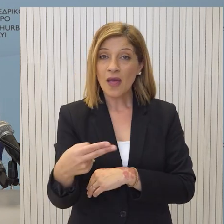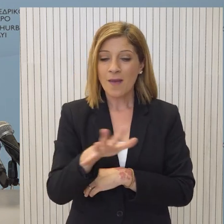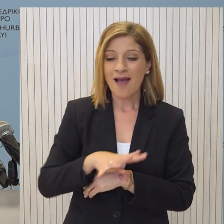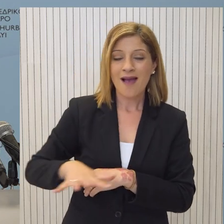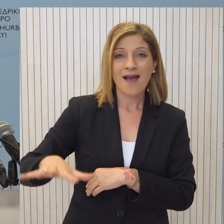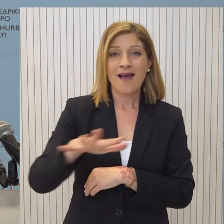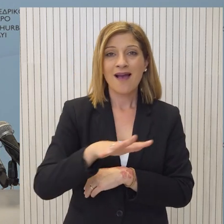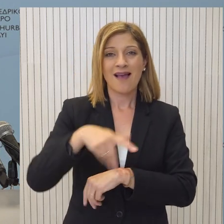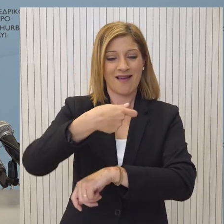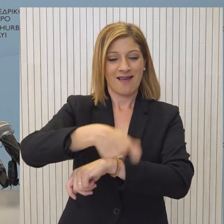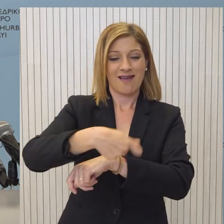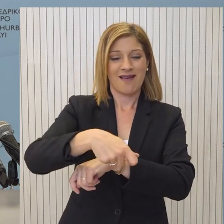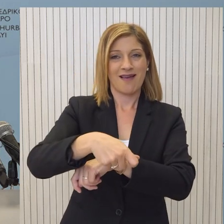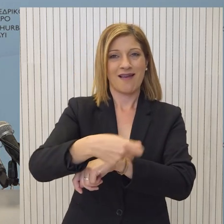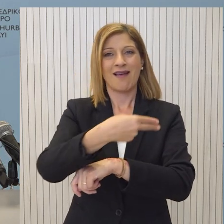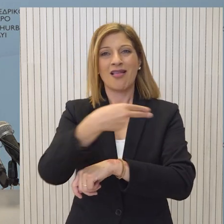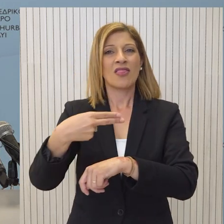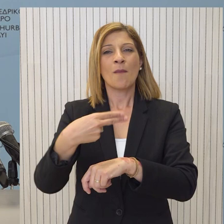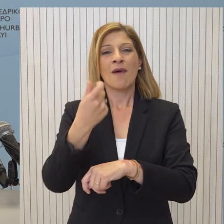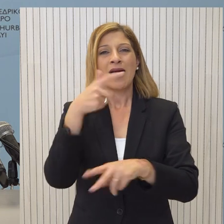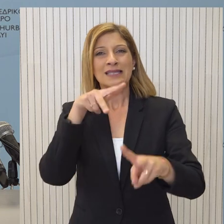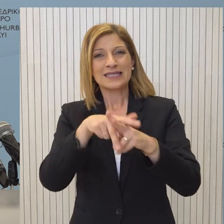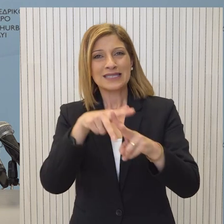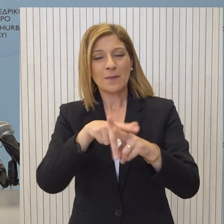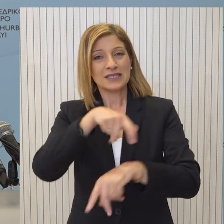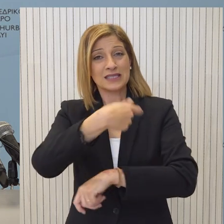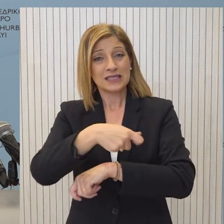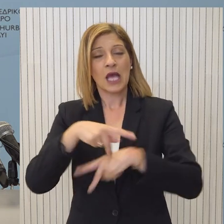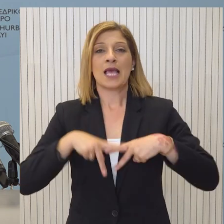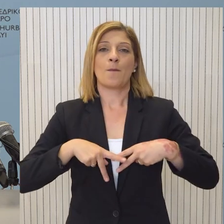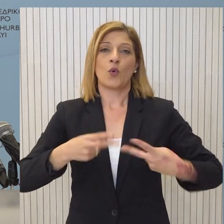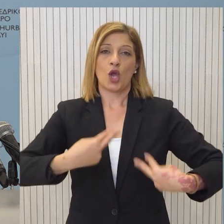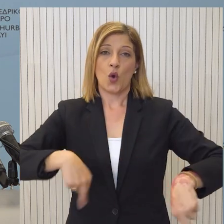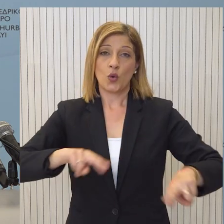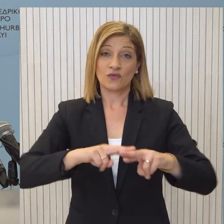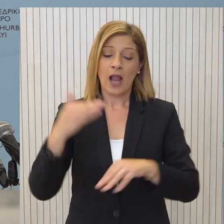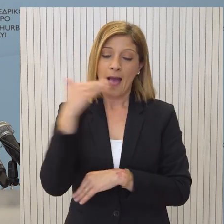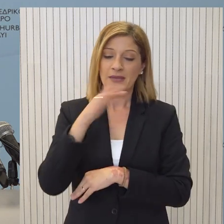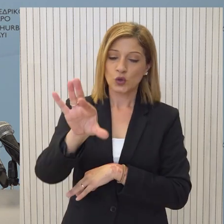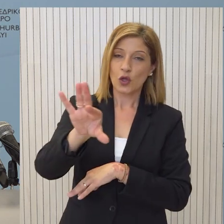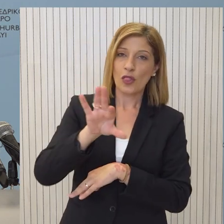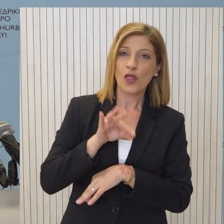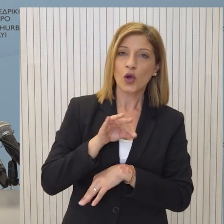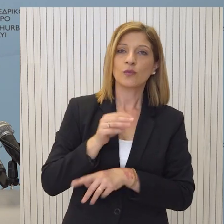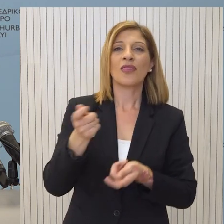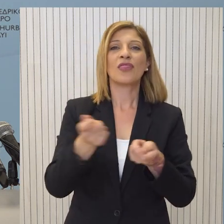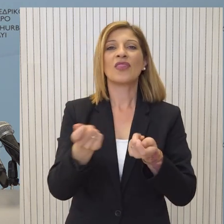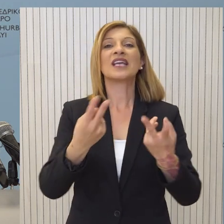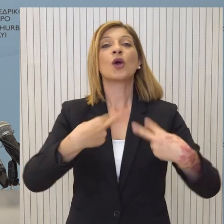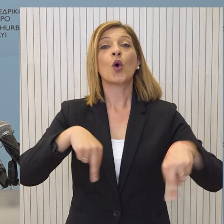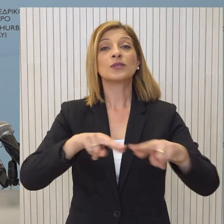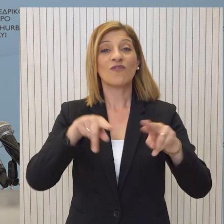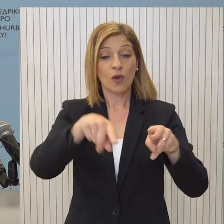ενιαίου Φορέα Εξώδικης Επίλυσης Διαφορών Χρηματοοικονομικής Φύσεως, το Υπουργικό Συμβούλιο θα προχωρήσει άμεσα στο διορισμό του Διοικητικού Συμβουλίου του